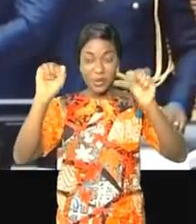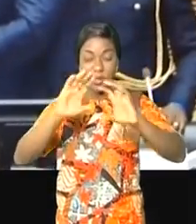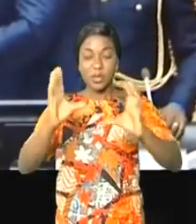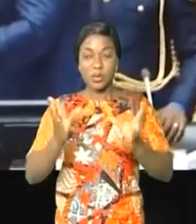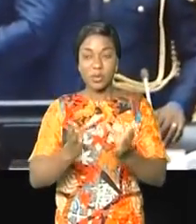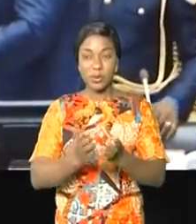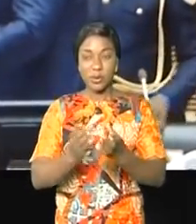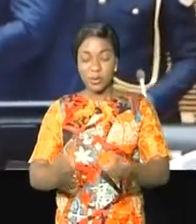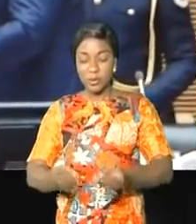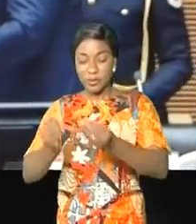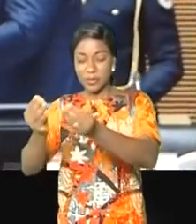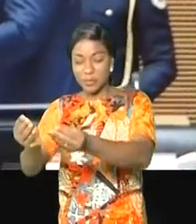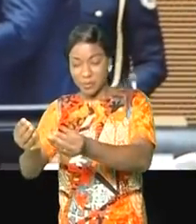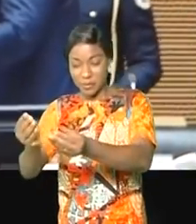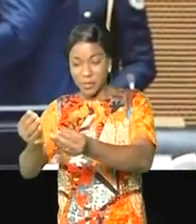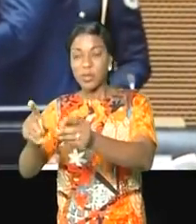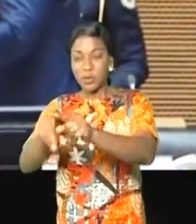lieu et place du président sortant.